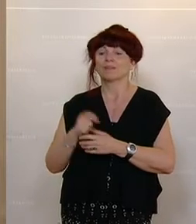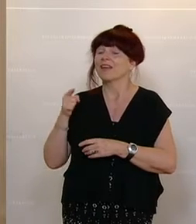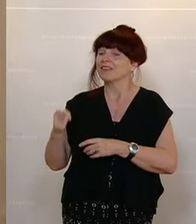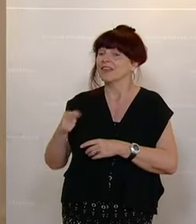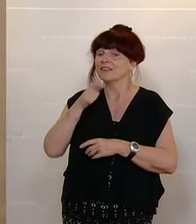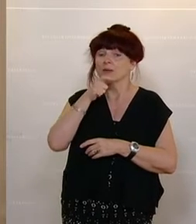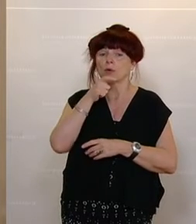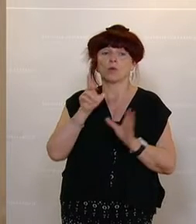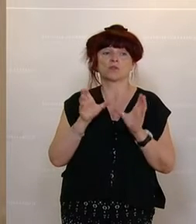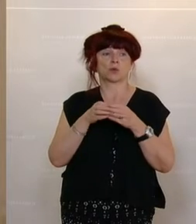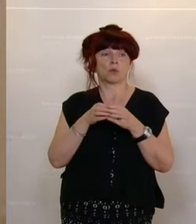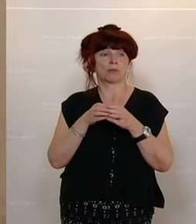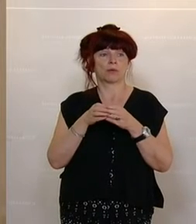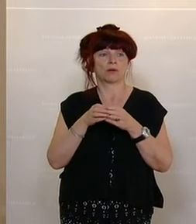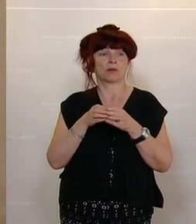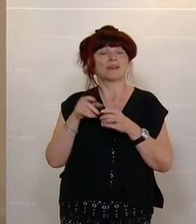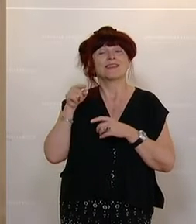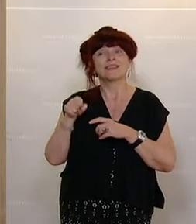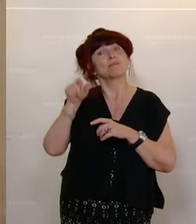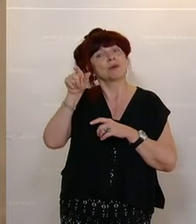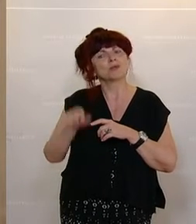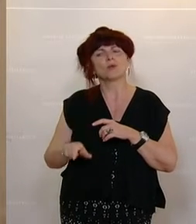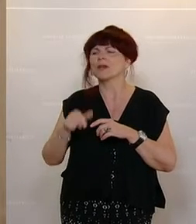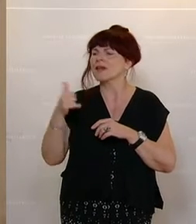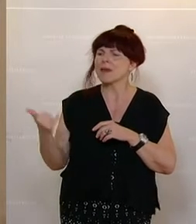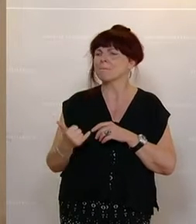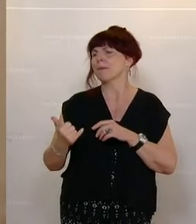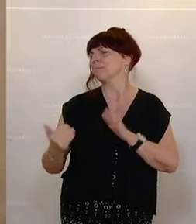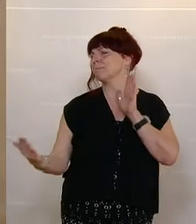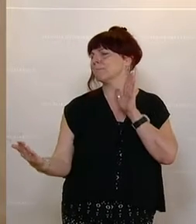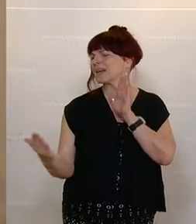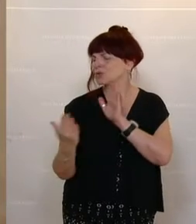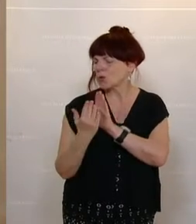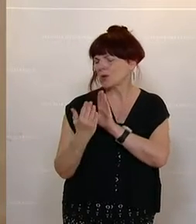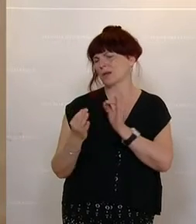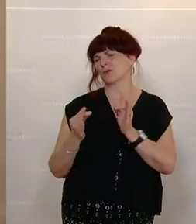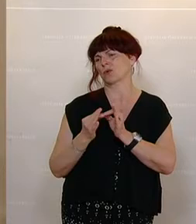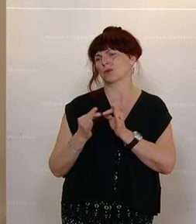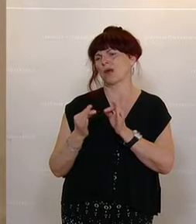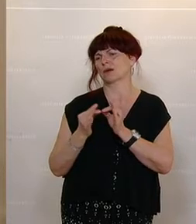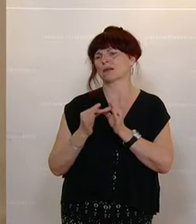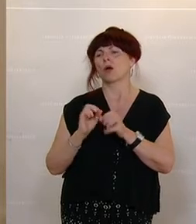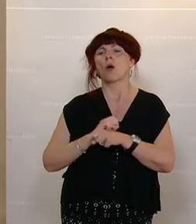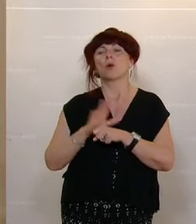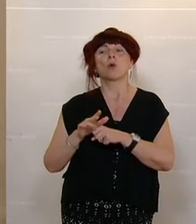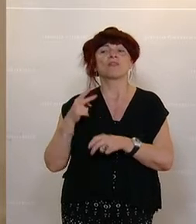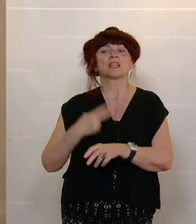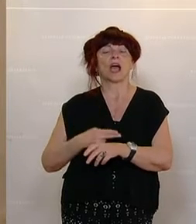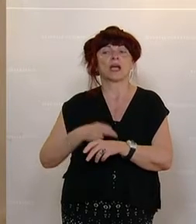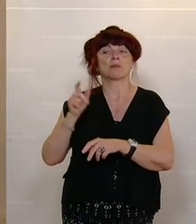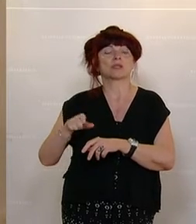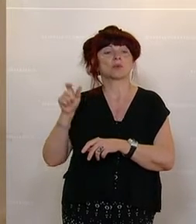Berufsgruppe, also die, die ständig im persönlichen und unmittelbaren Kontakt mit Covid-Erkrankten sind,